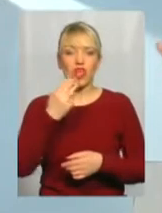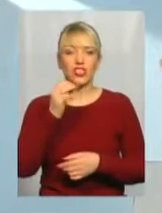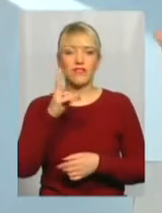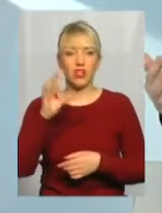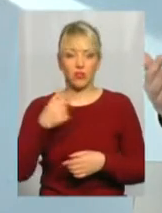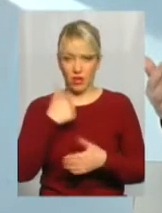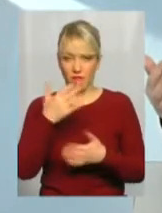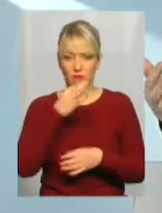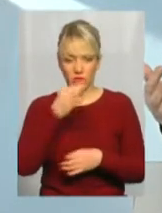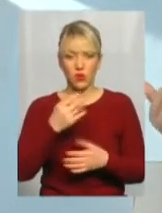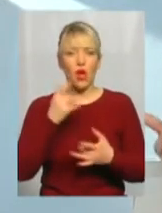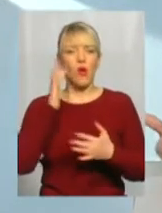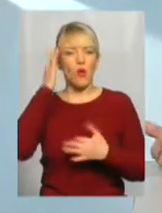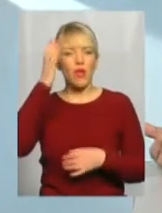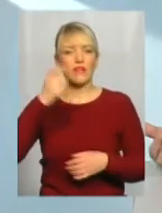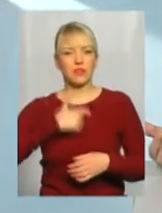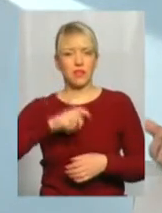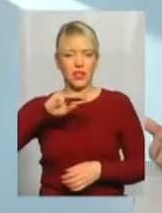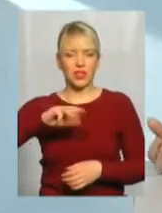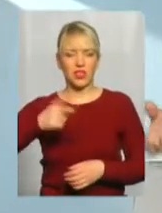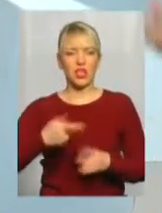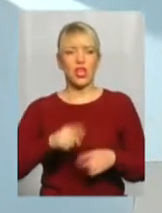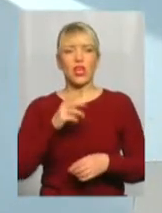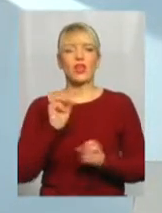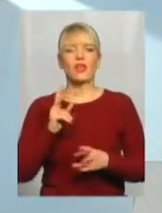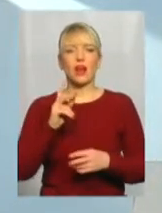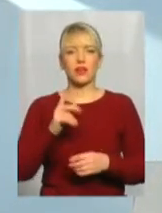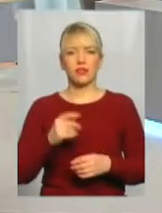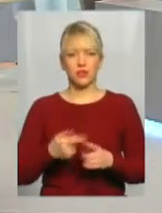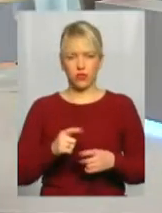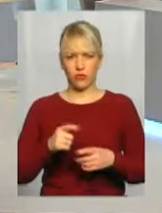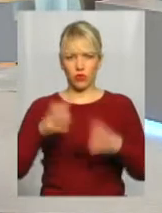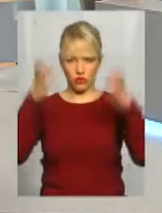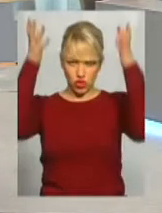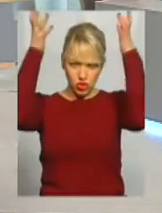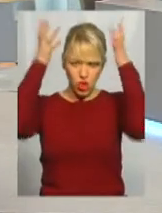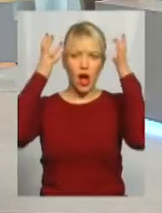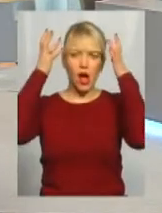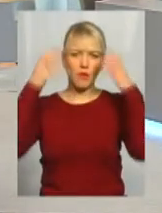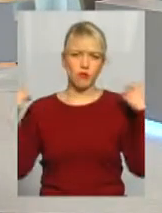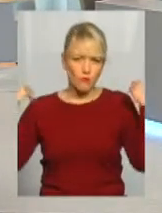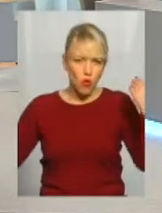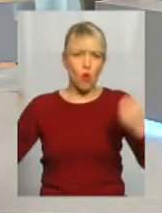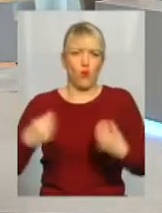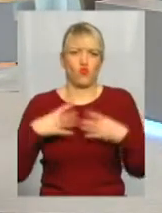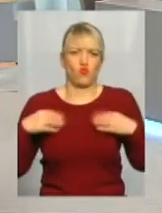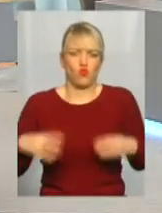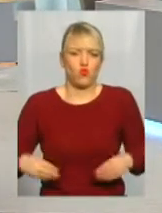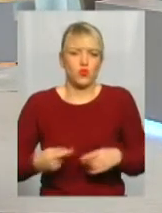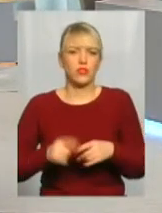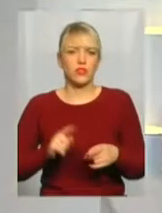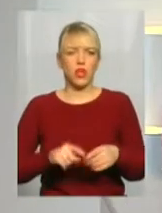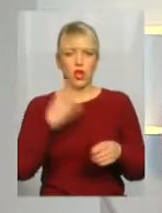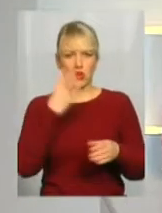Олено, уявіть собі Тараса Шевченка, і перед вами Кобзар постає в смушевій шапці, в кожусі, на свої 47